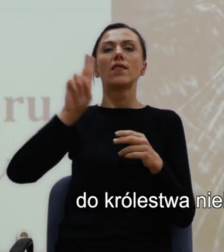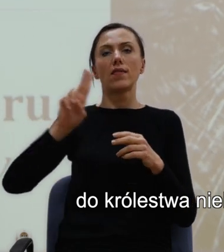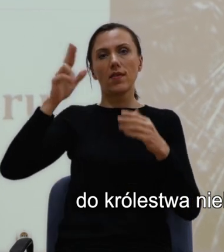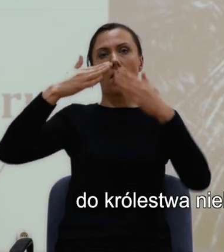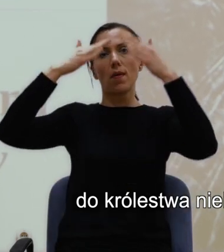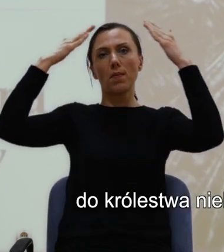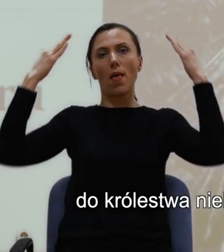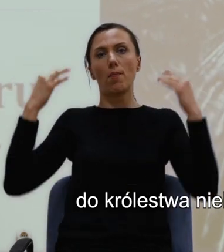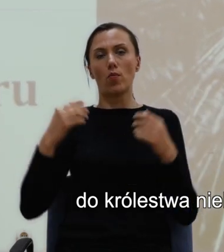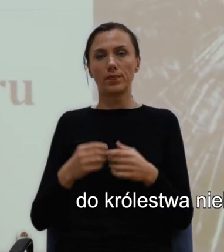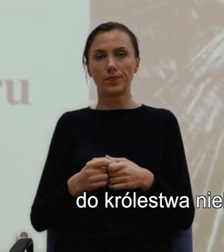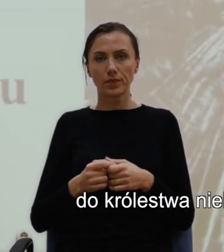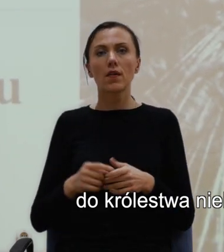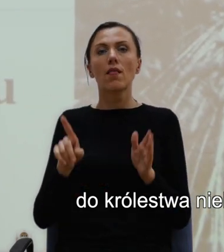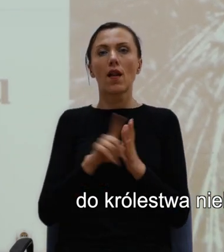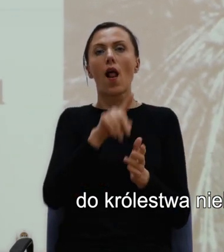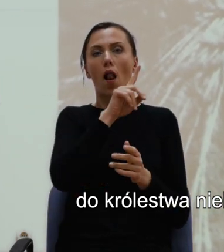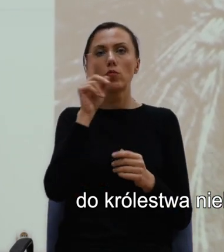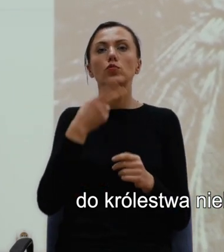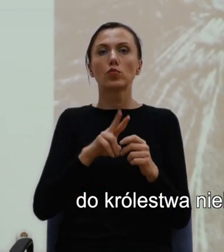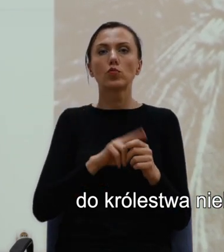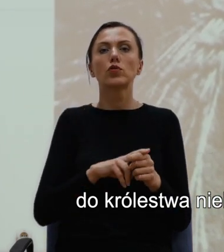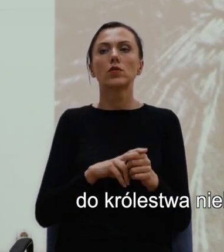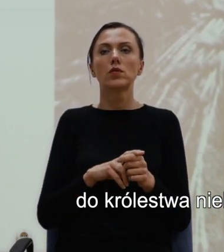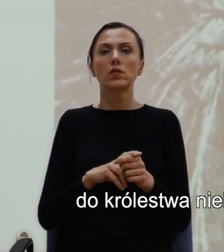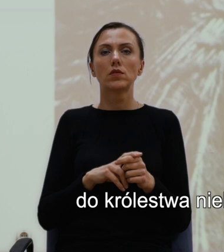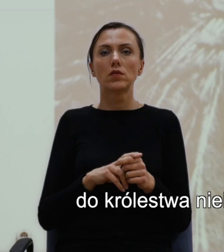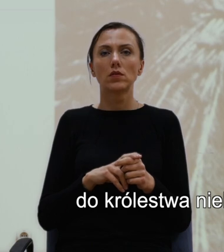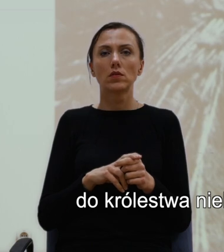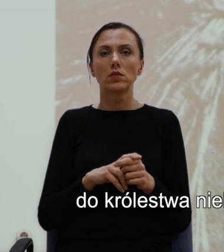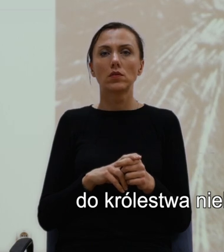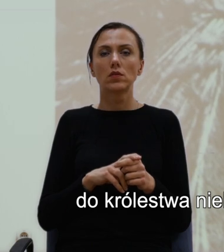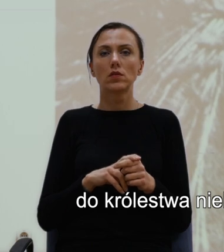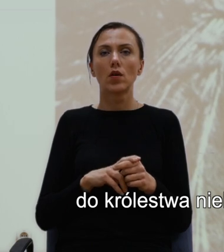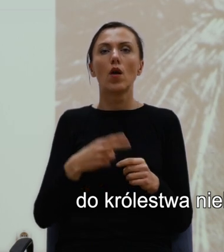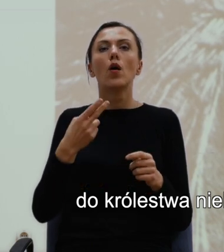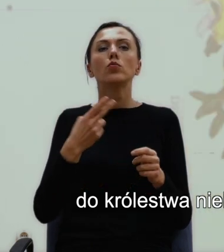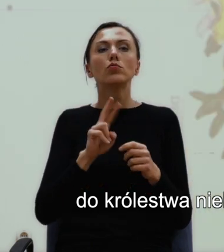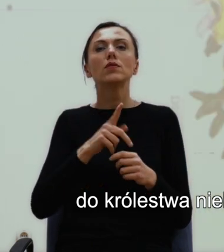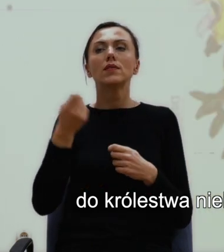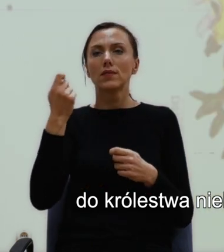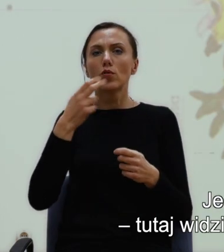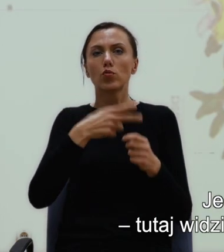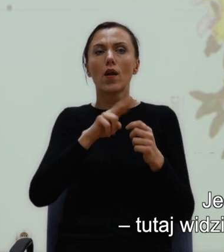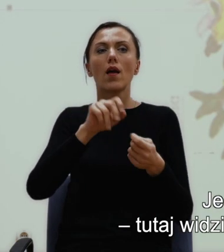się jej dopuszczają i które są jej ofiarami.